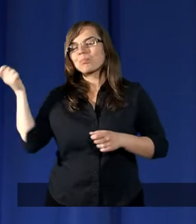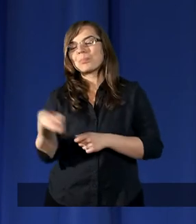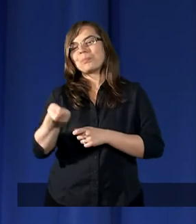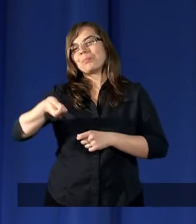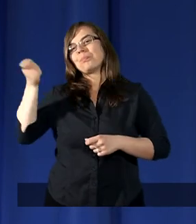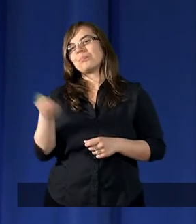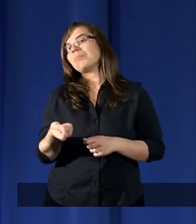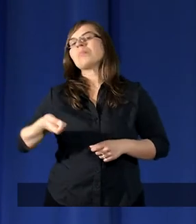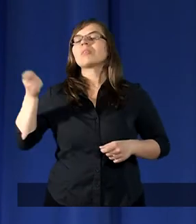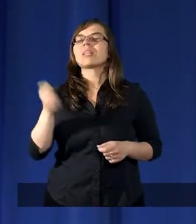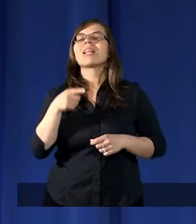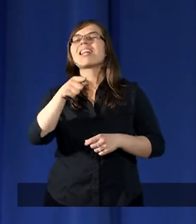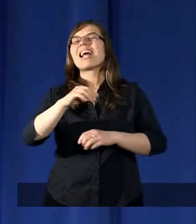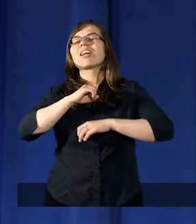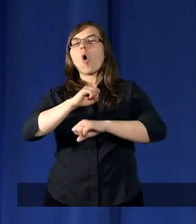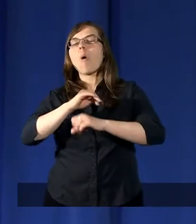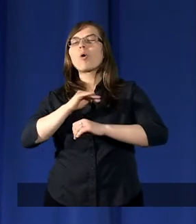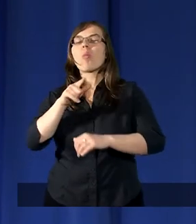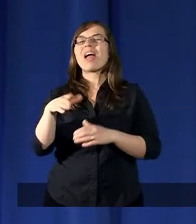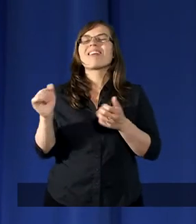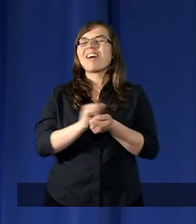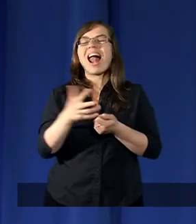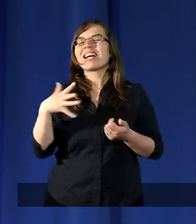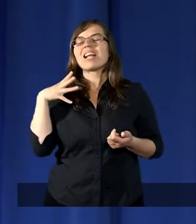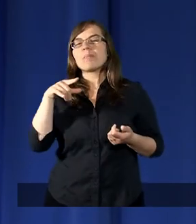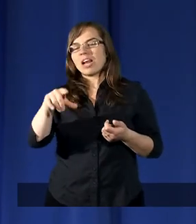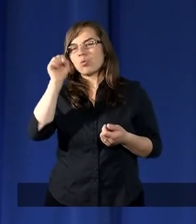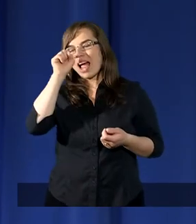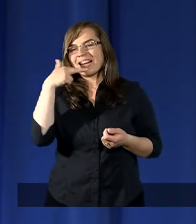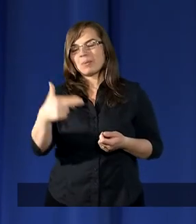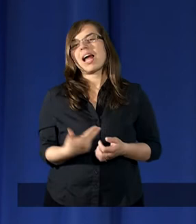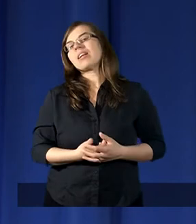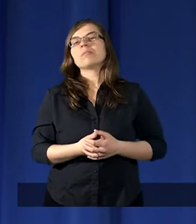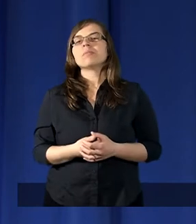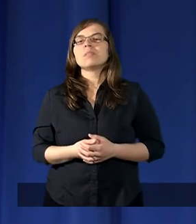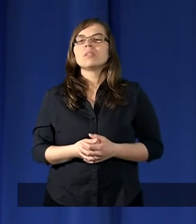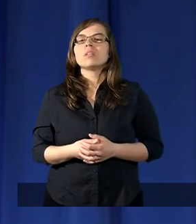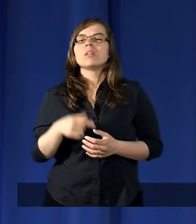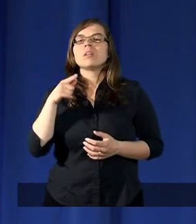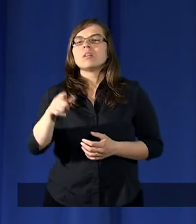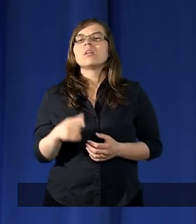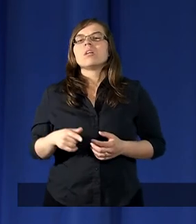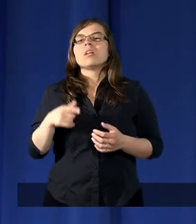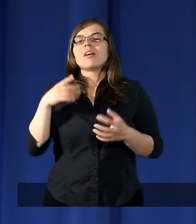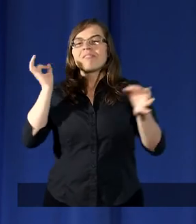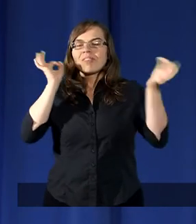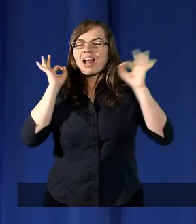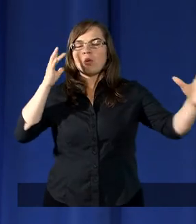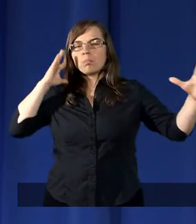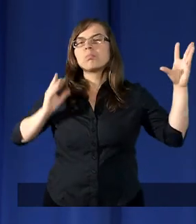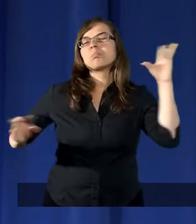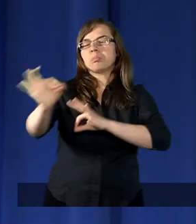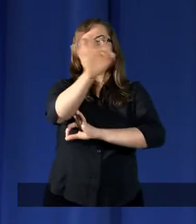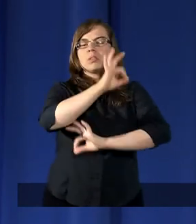Tej obrony, tej walki. Wiadomość ta dotarła na dwór